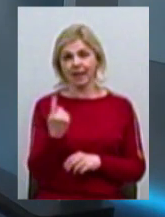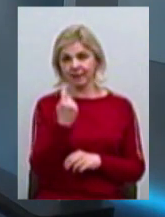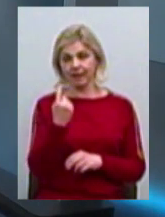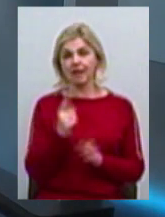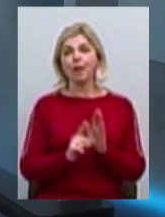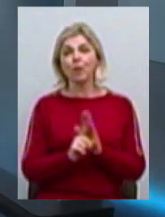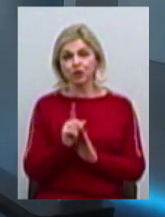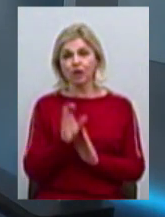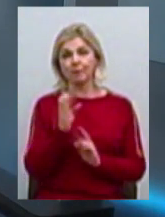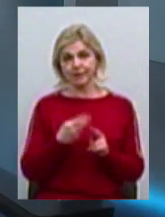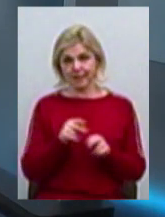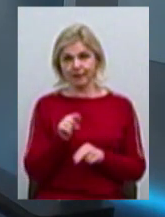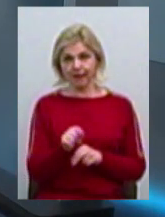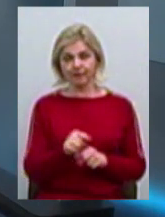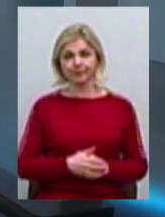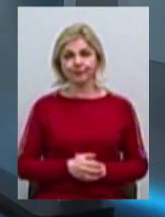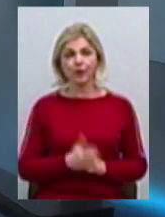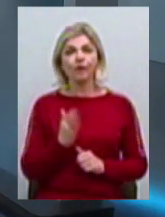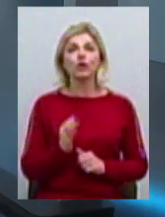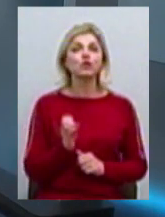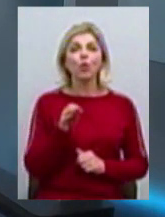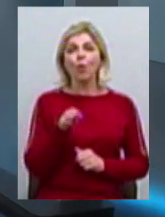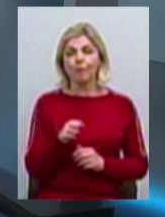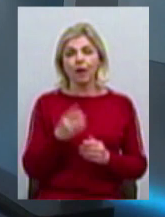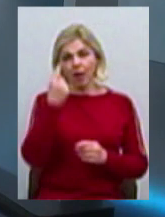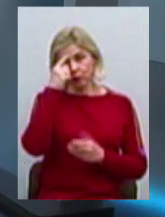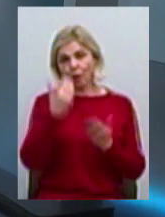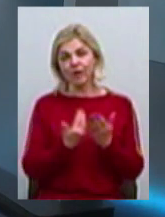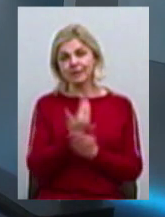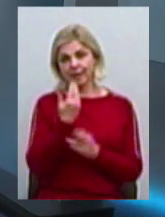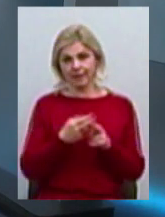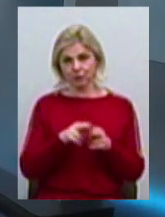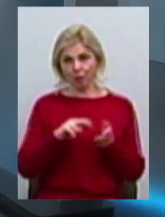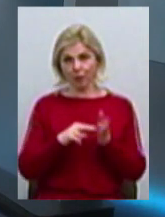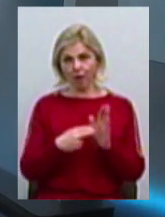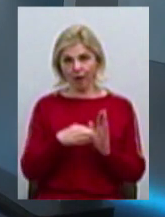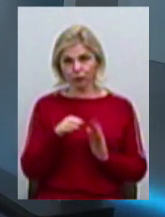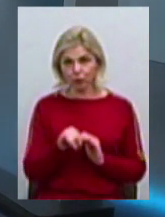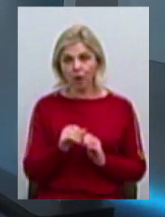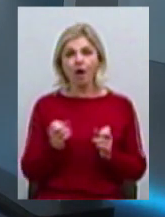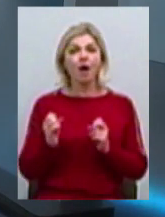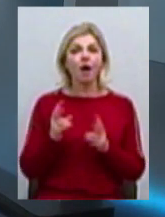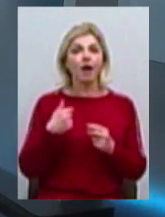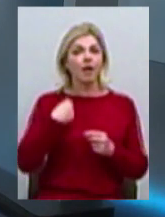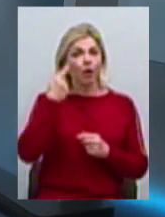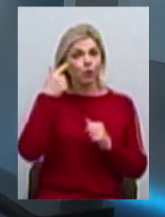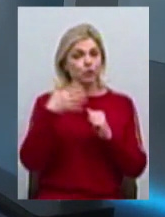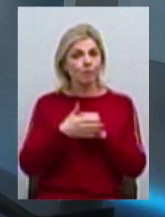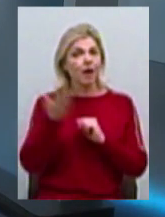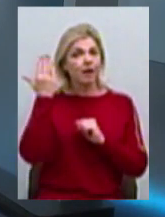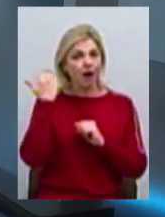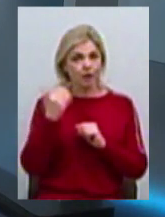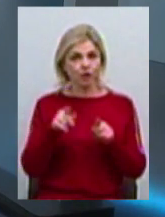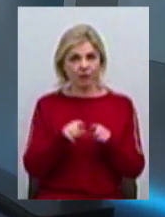почнемо з неї. В чому інноваційність, скажімо так, саме цього проєкту? Наскільки я розумію, раніше подібної підтримки